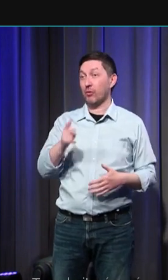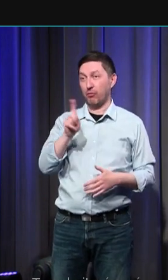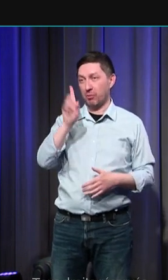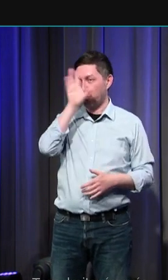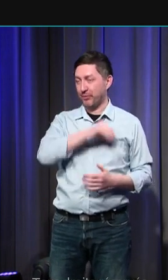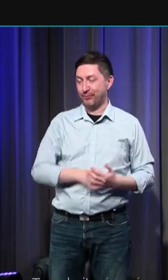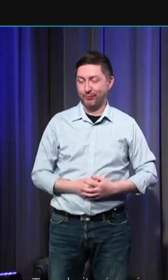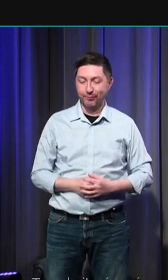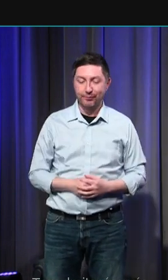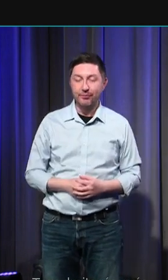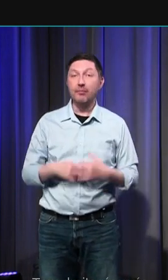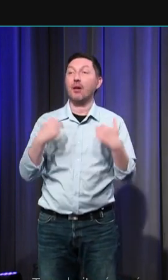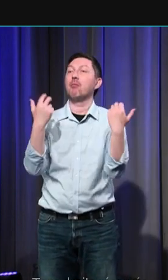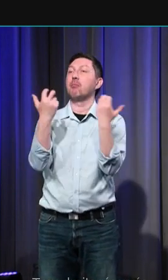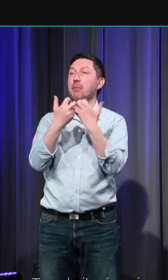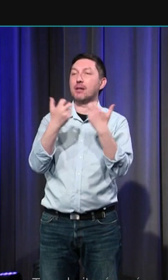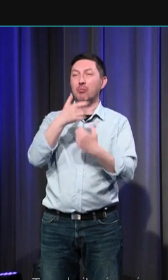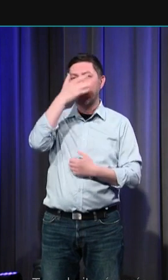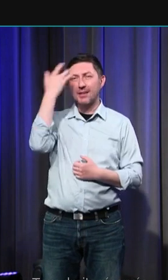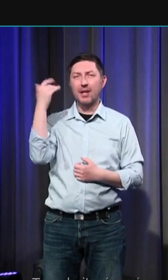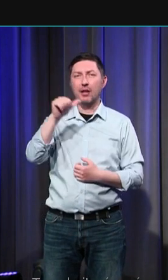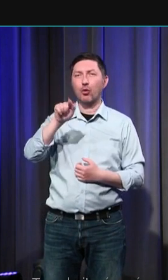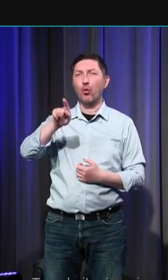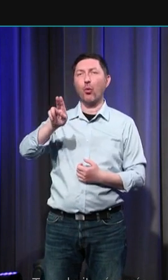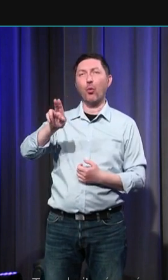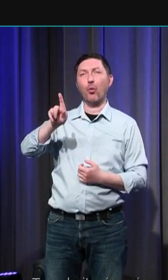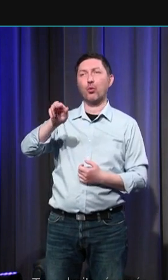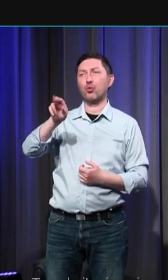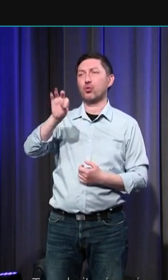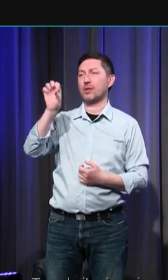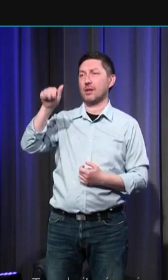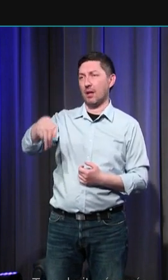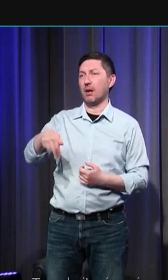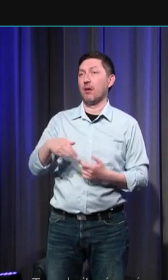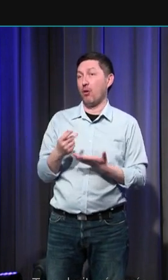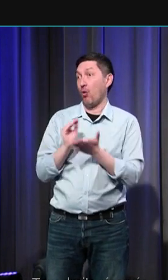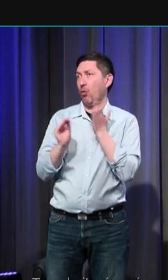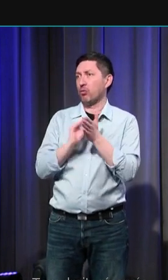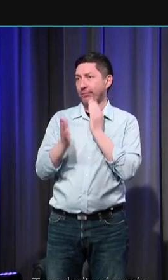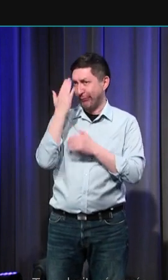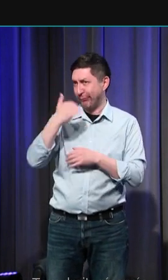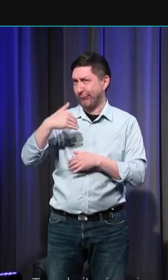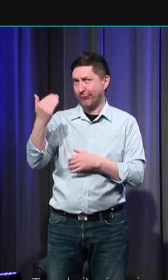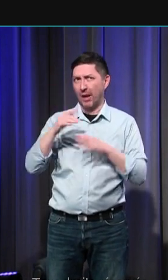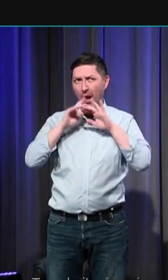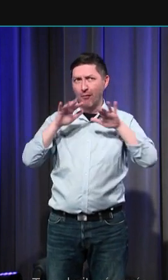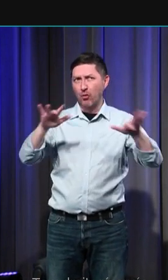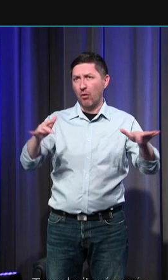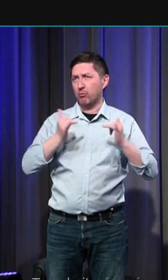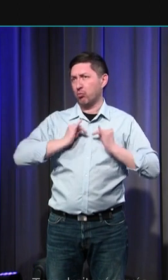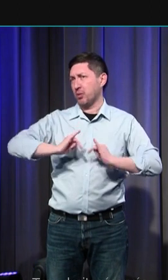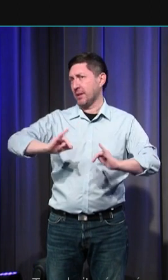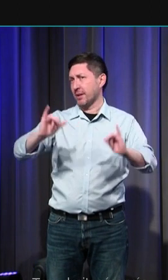Par exemple, la lecture de saint Augustin, ce grand auteur qui va profondément marquer la pensée médiévale mais qui